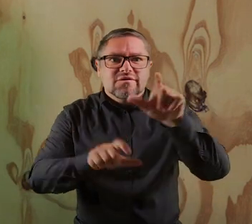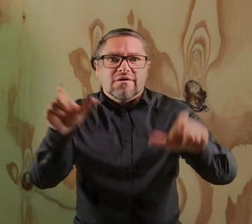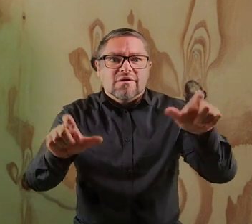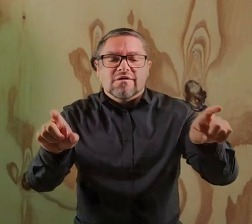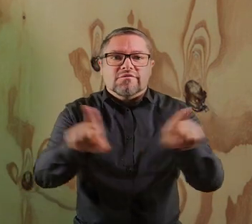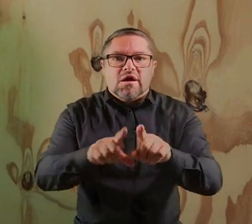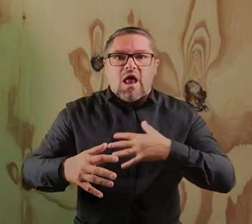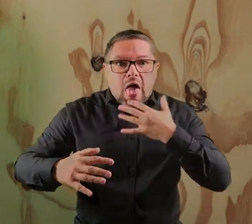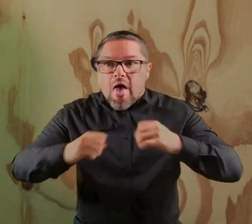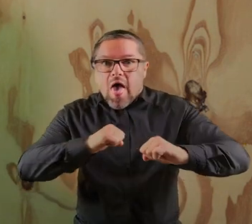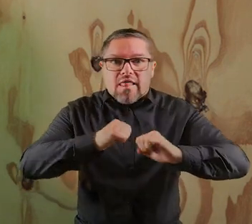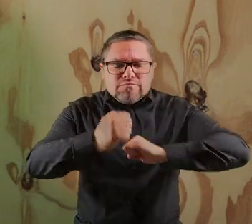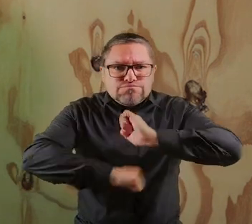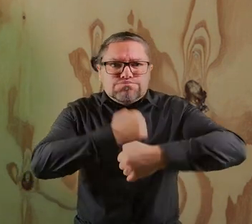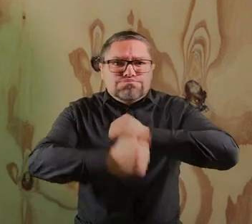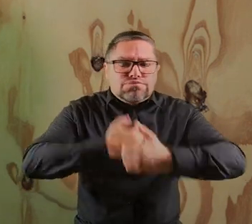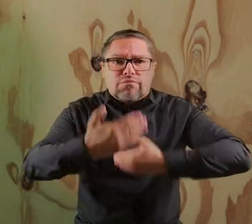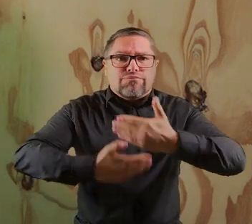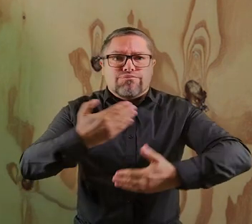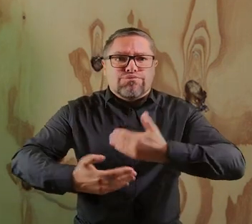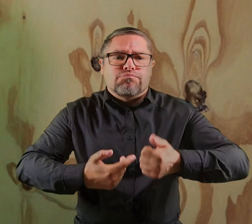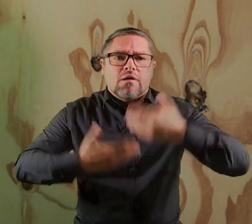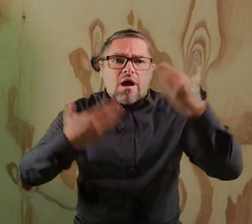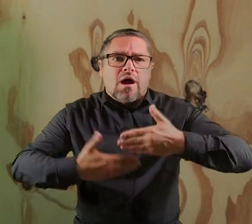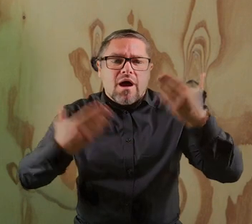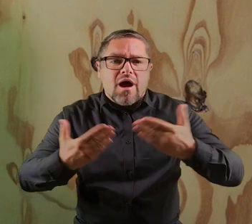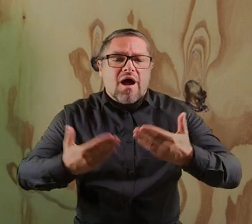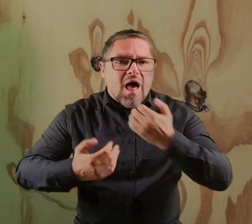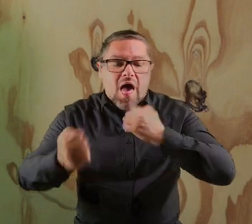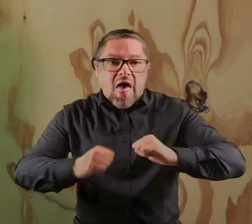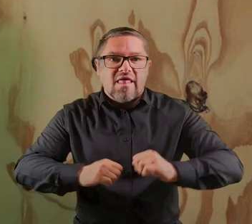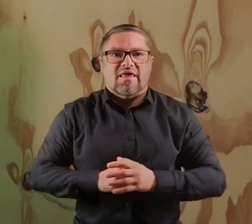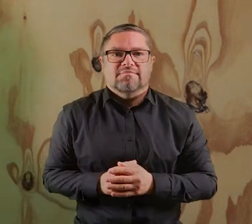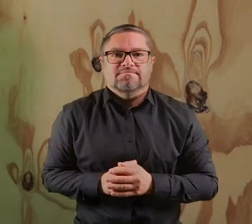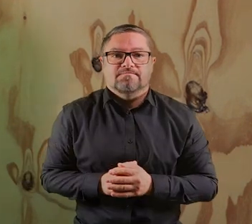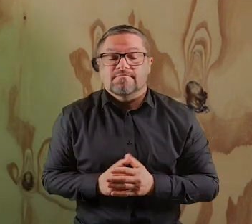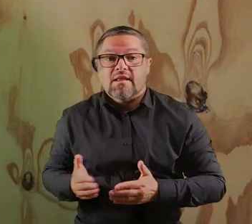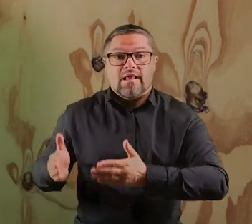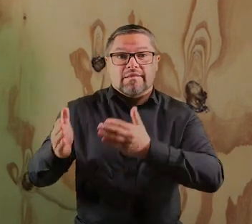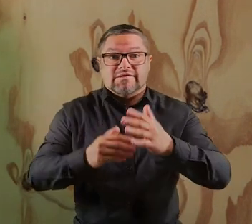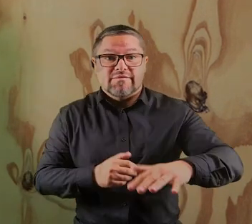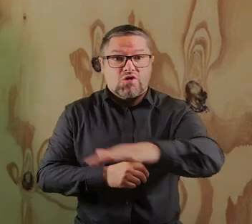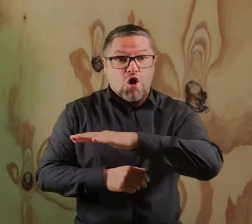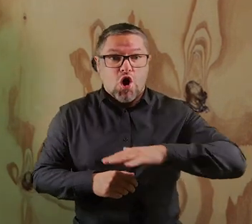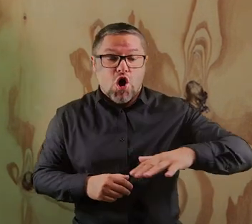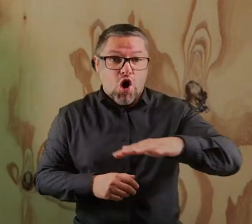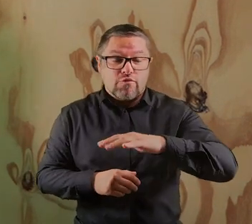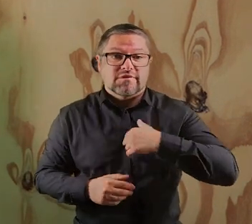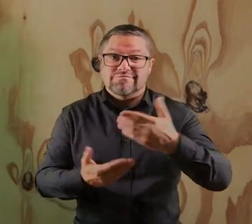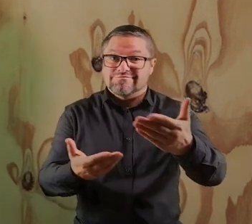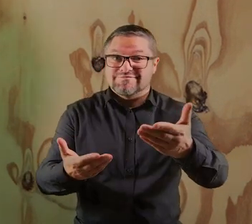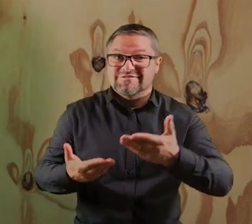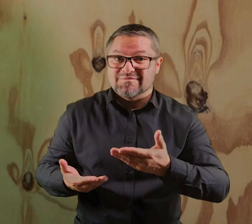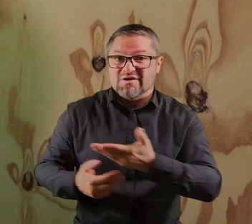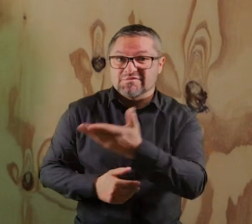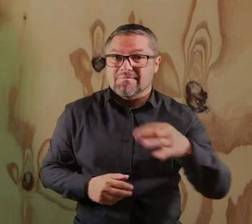potem też takim elementem, który pracuje przez kilka dni. Kolejnym obszarem, do którego bym